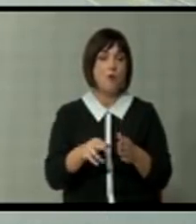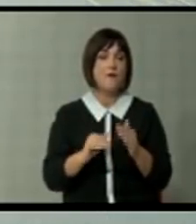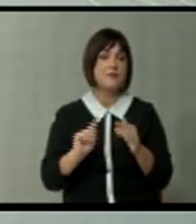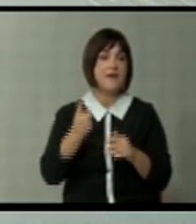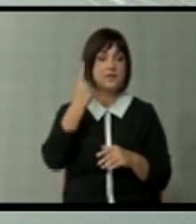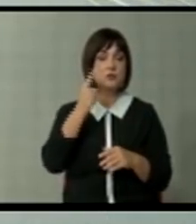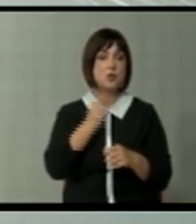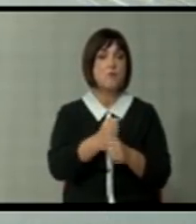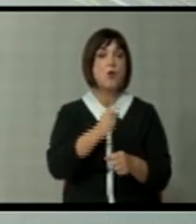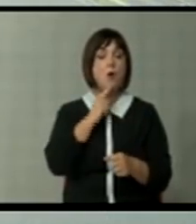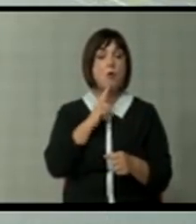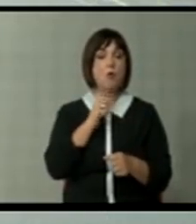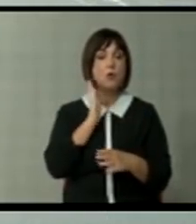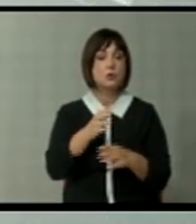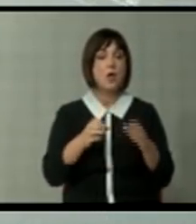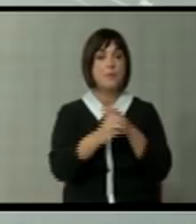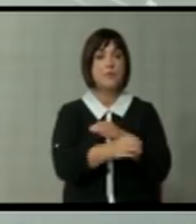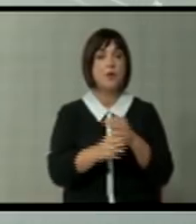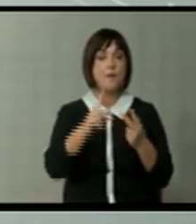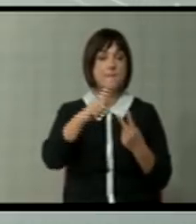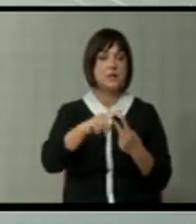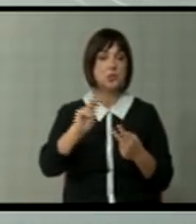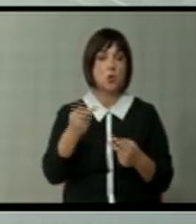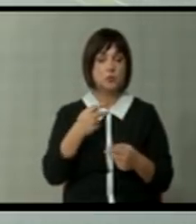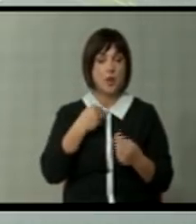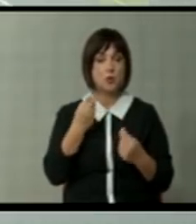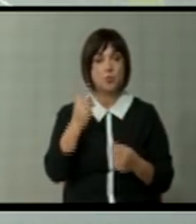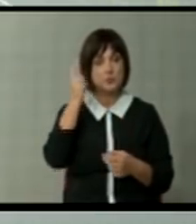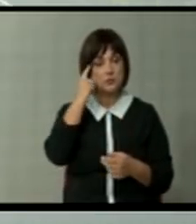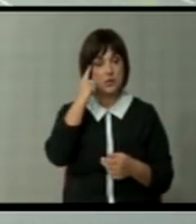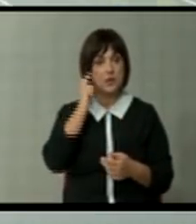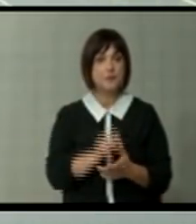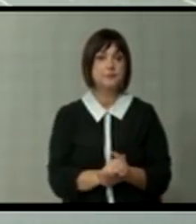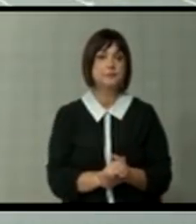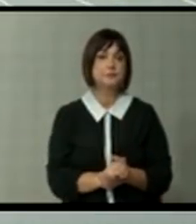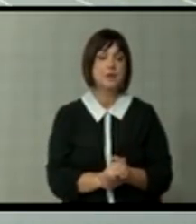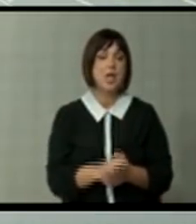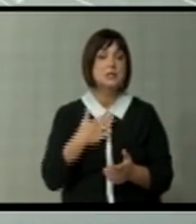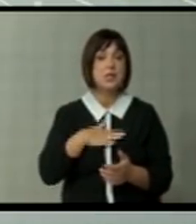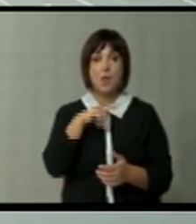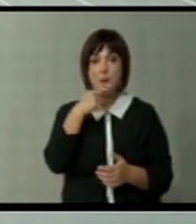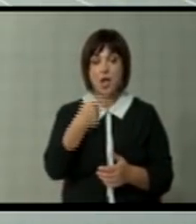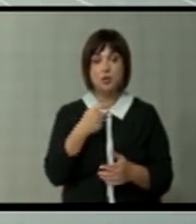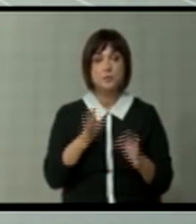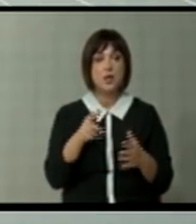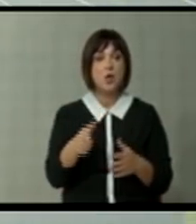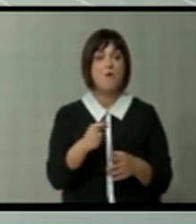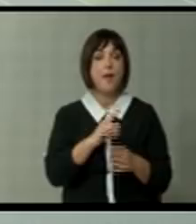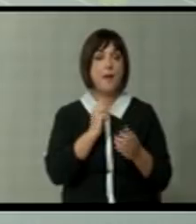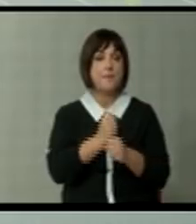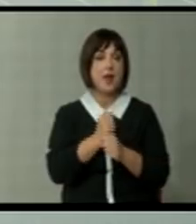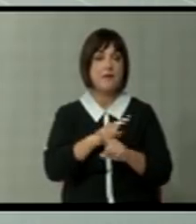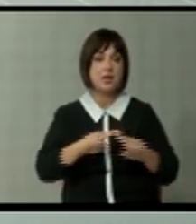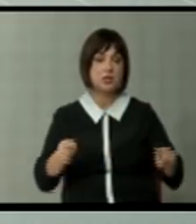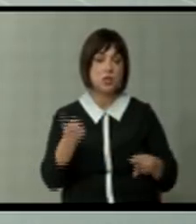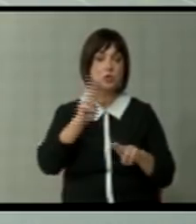функционер што отиде во притвор беше Паско Кузма, ако добро се сеќавам. Сега да кажам, дали тоа ја прави разликата